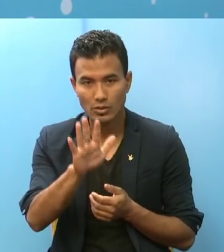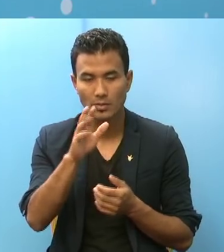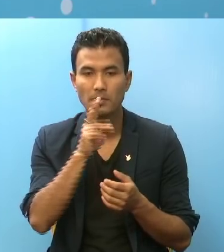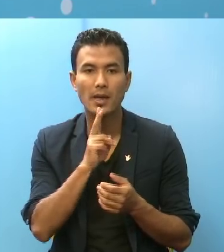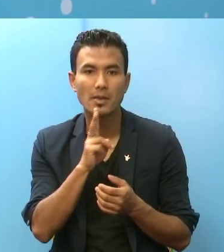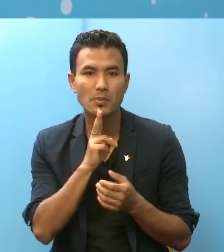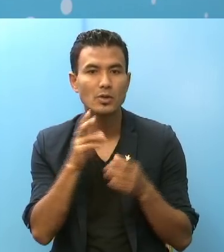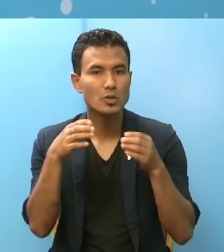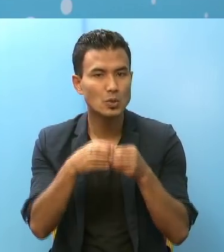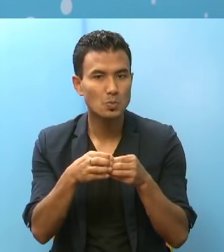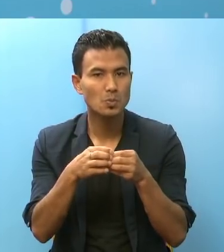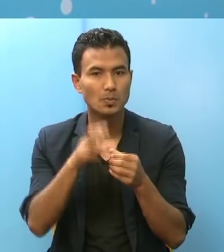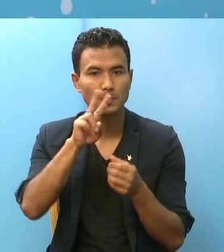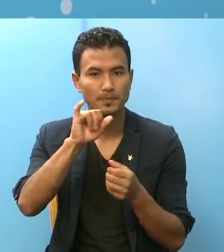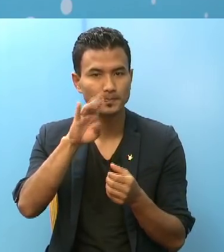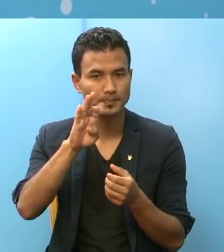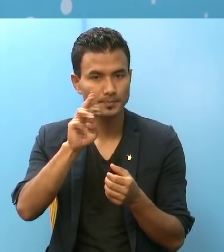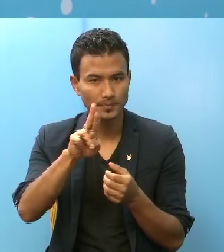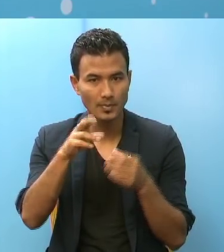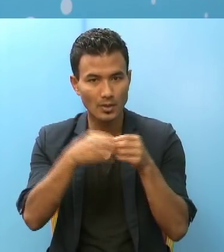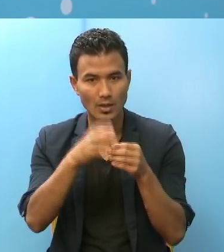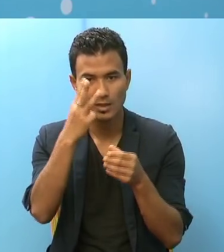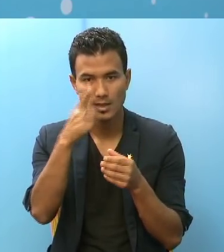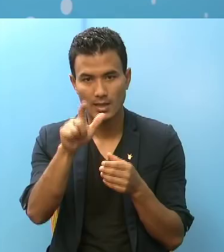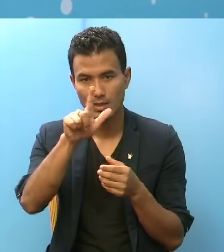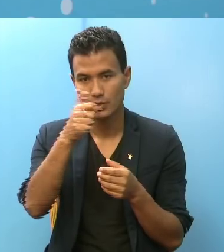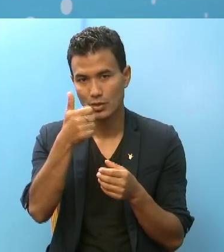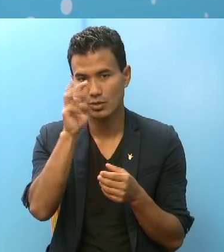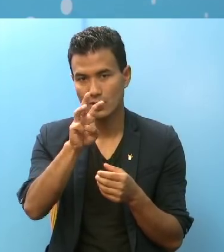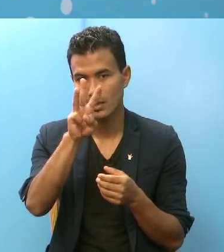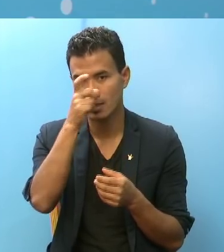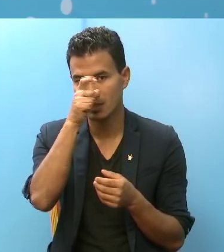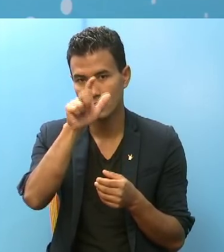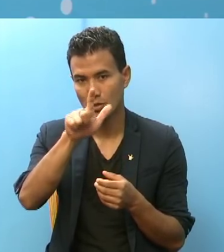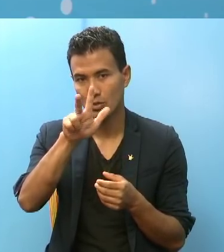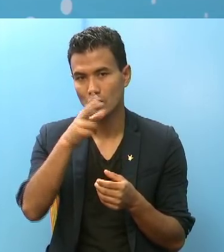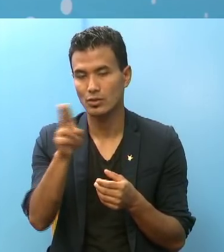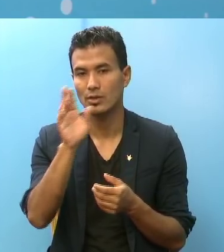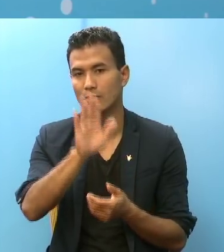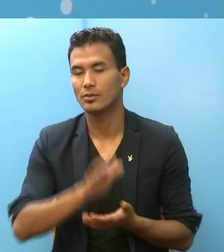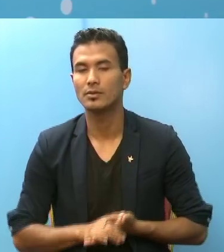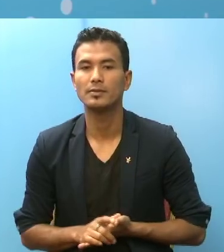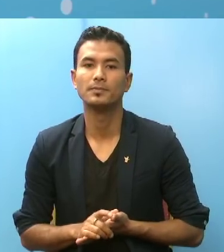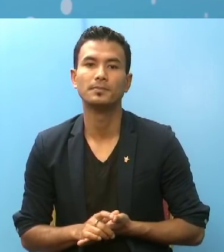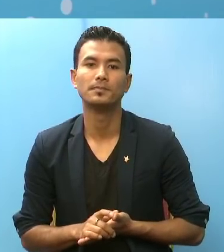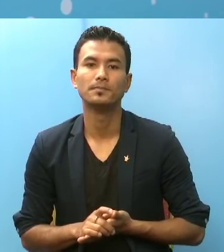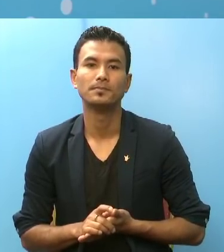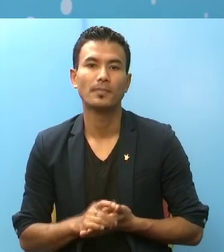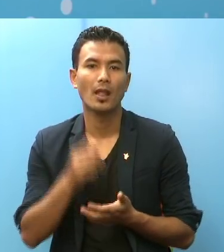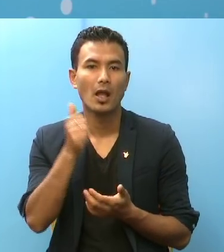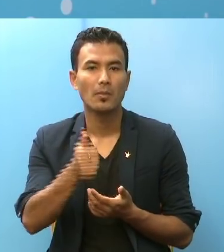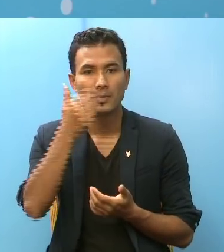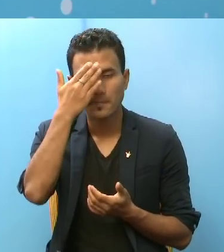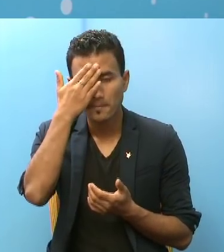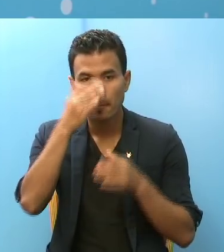भाईवर ग्रूप मां 3,6,338 जना जोडिन वायको चाौँ अब